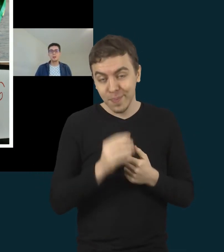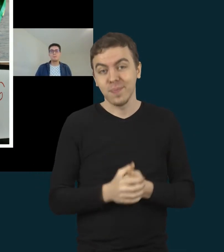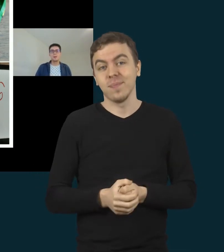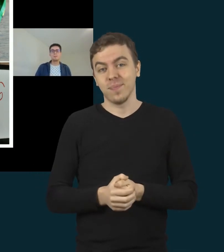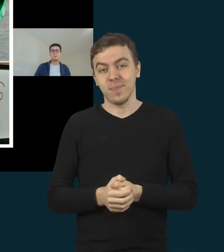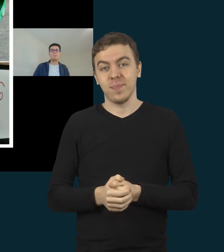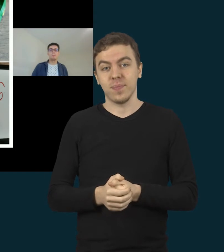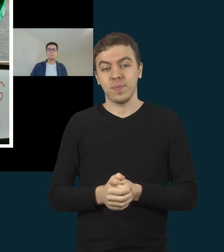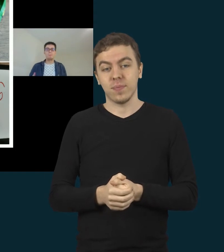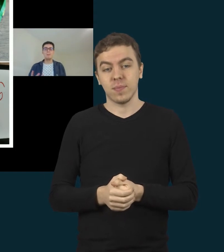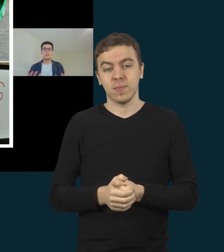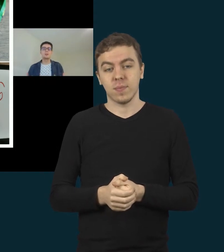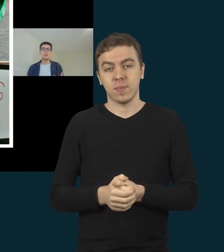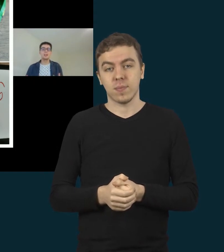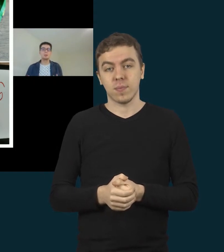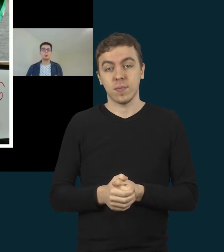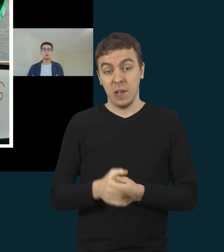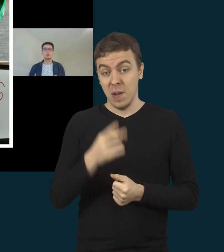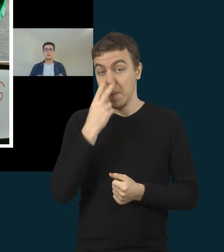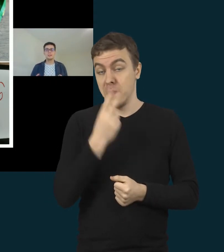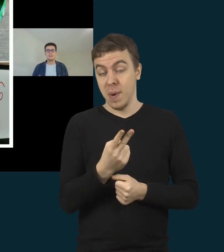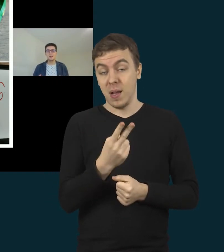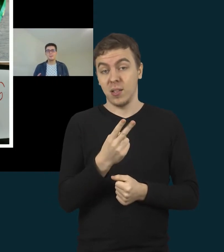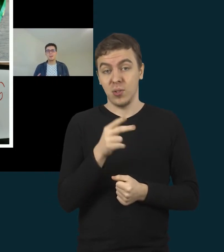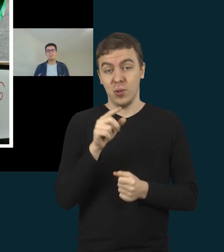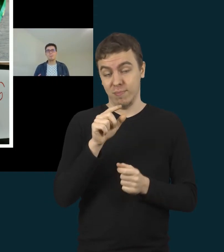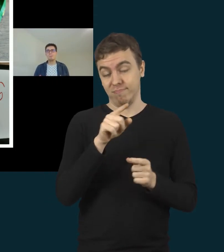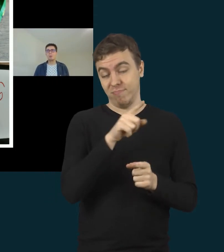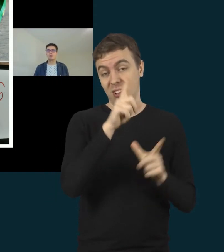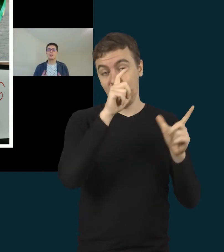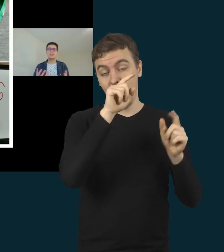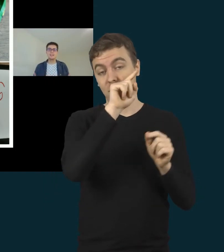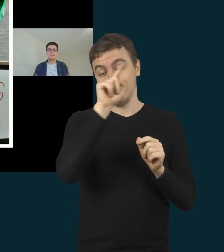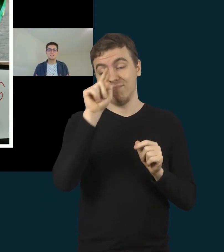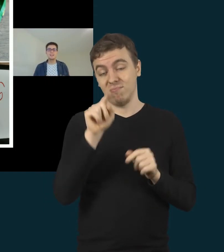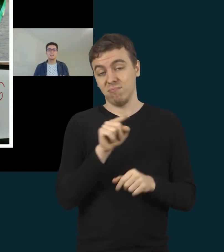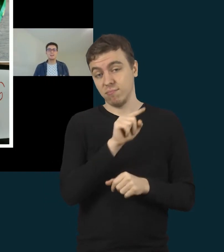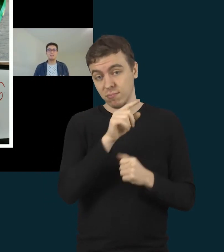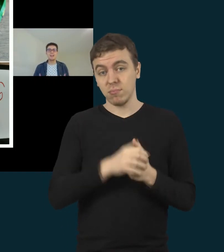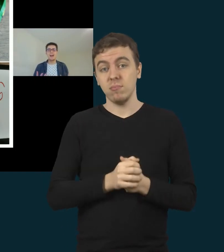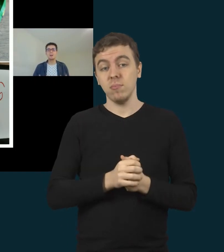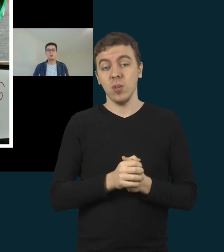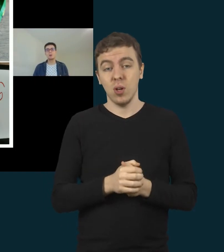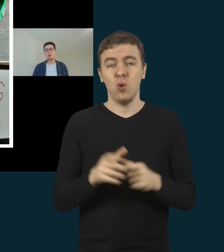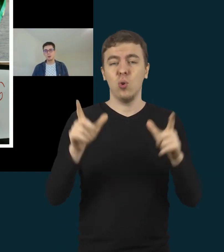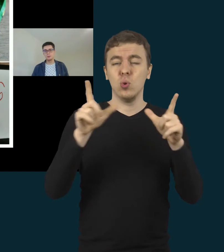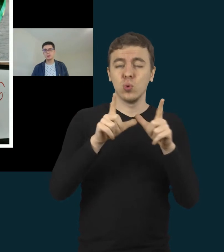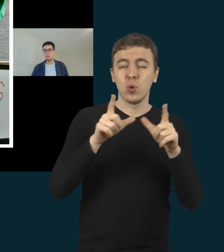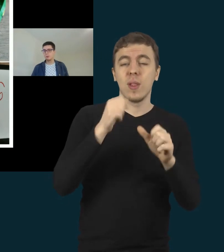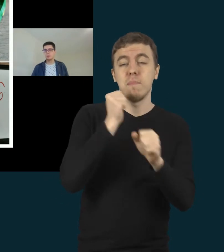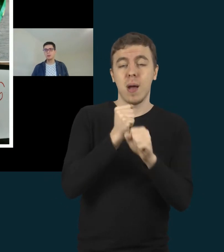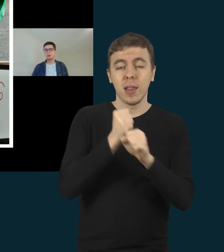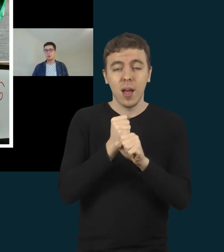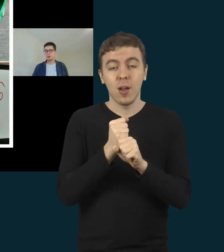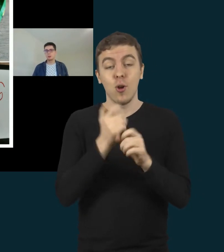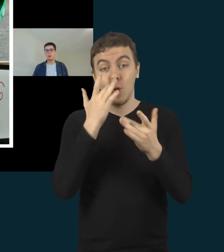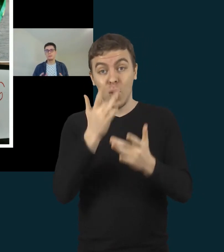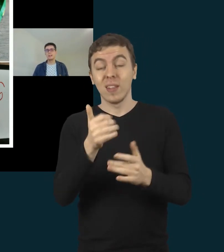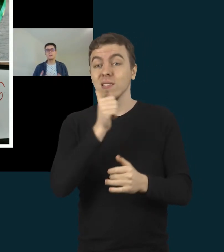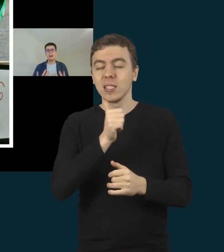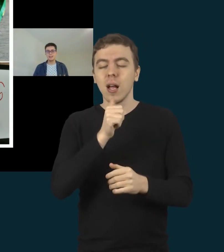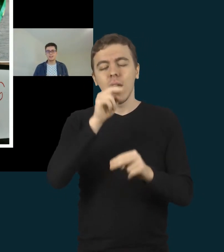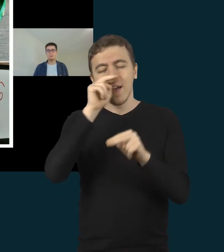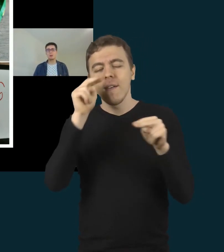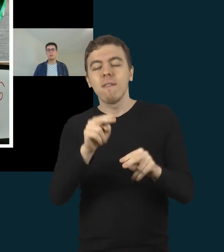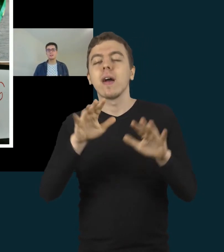čia matote, kad mūsų tas užduoties padarimo įrodymas buvo būtent nuotrauką. Vaikai